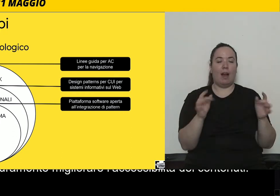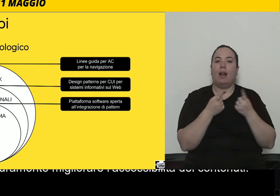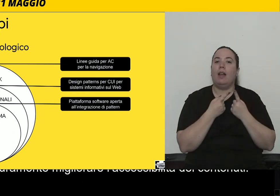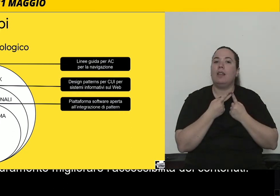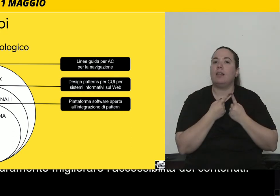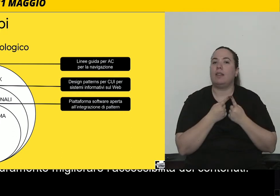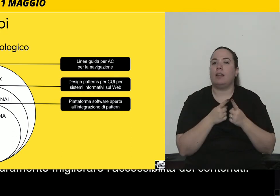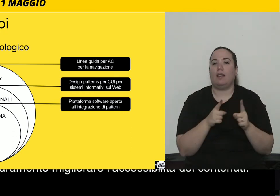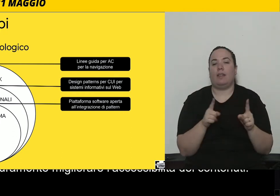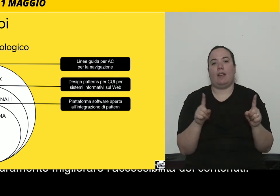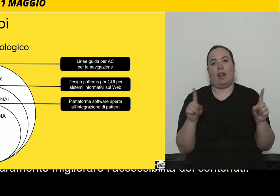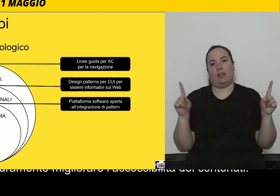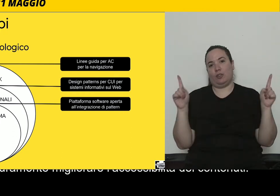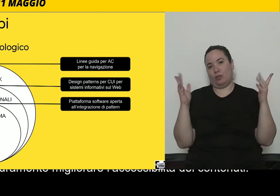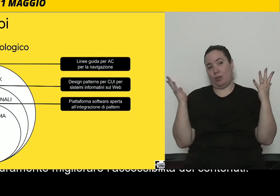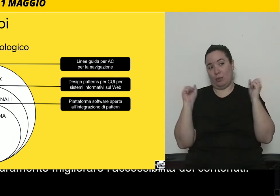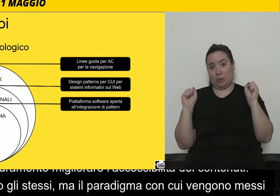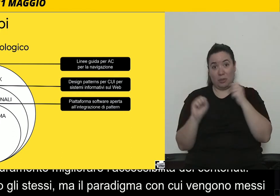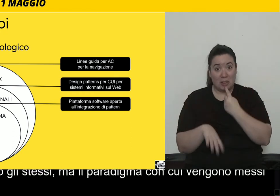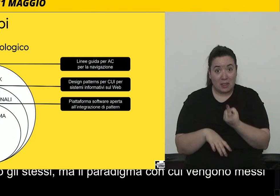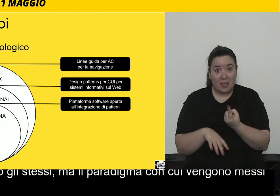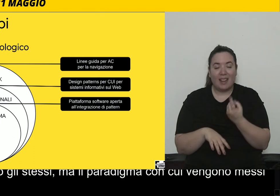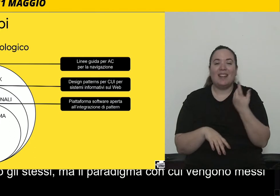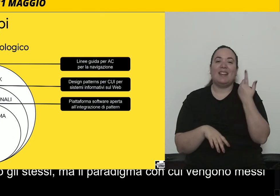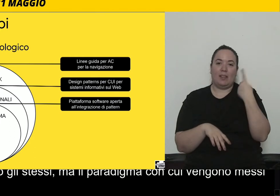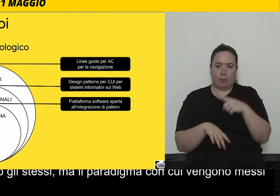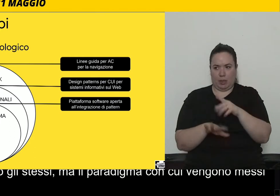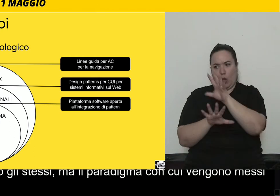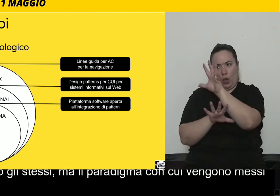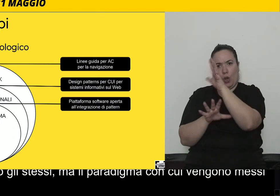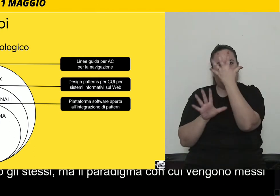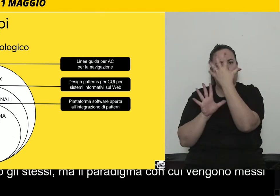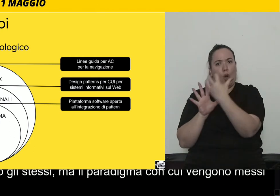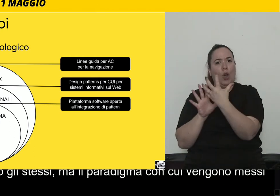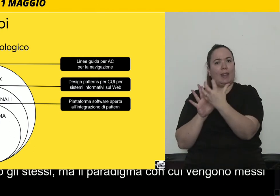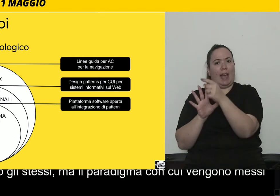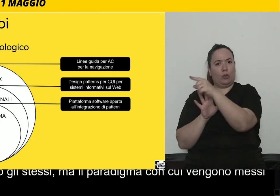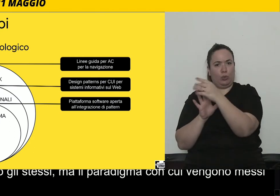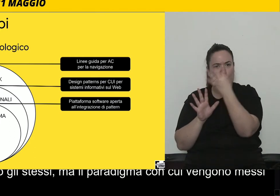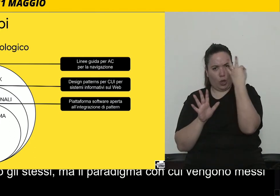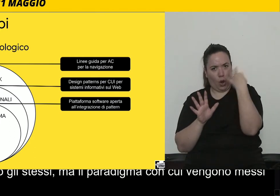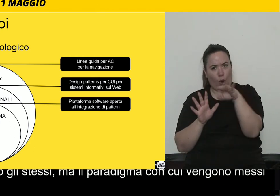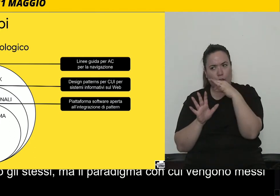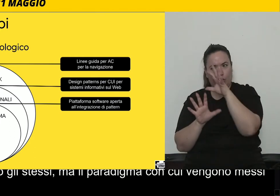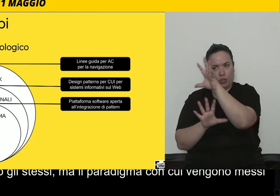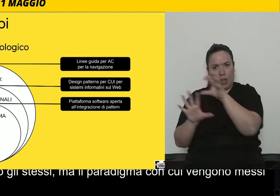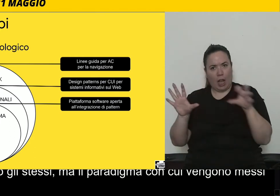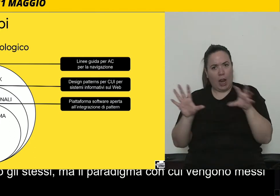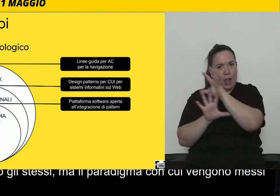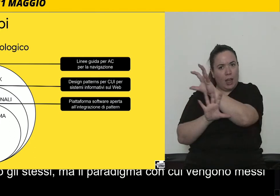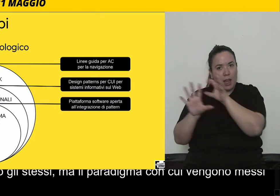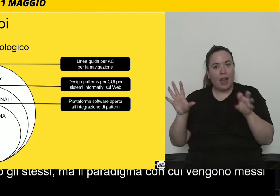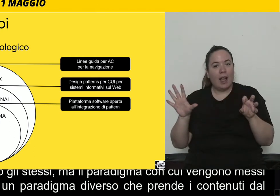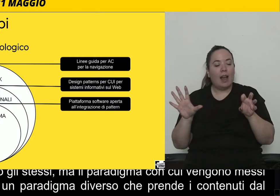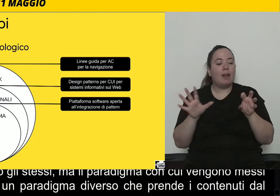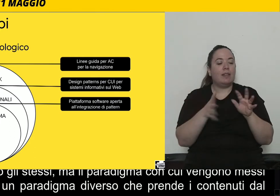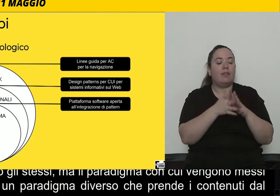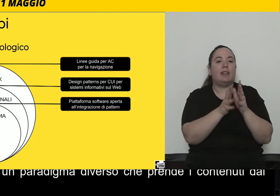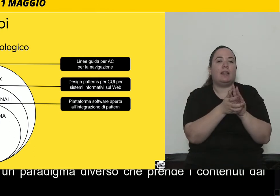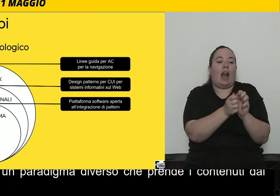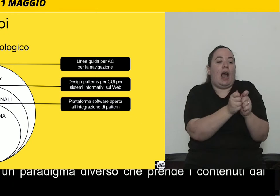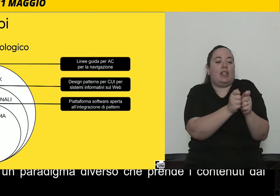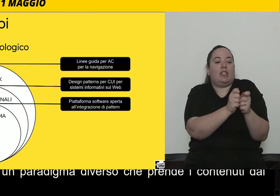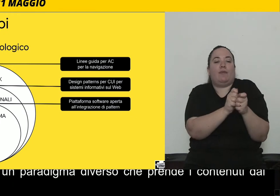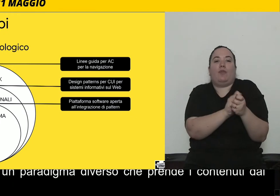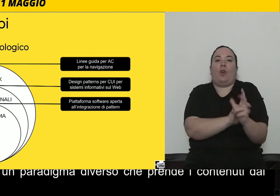paradigma, lasciatemi dire, diverso, che ovviamente prende i contenuti dal web visuale, ma che vuole appunto fornirli in modo diverso.